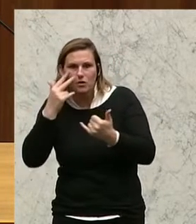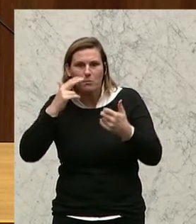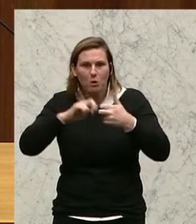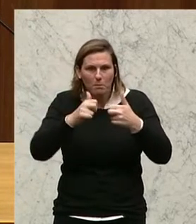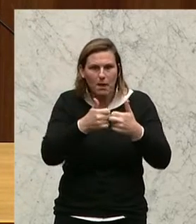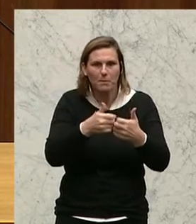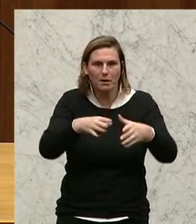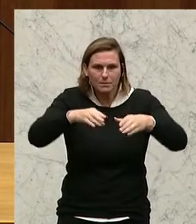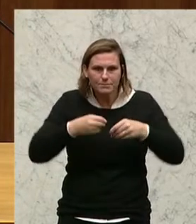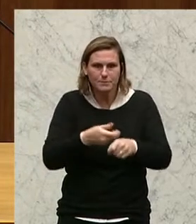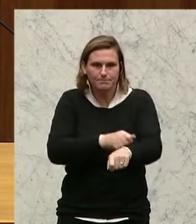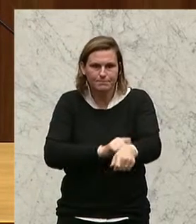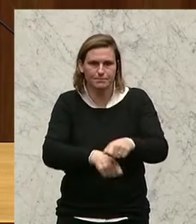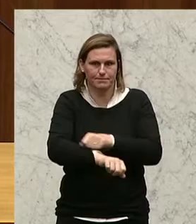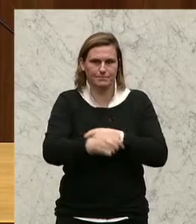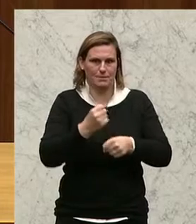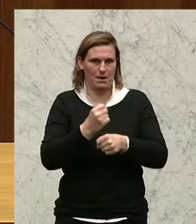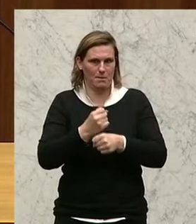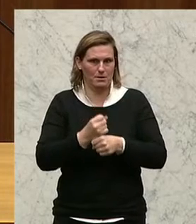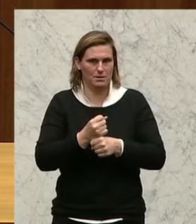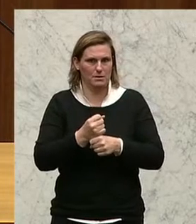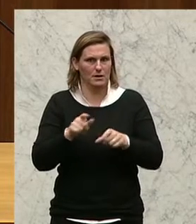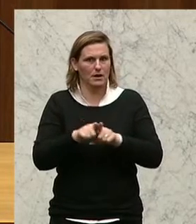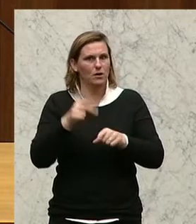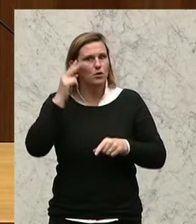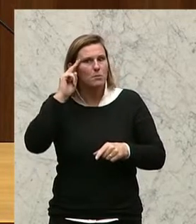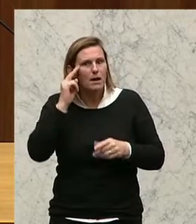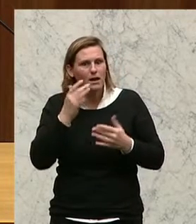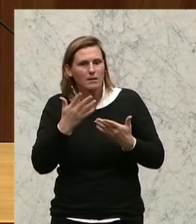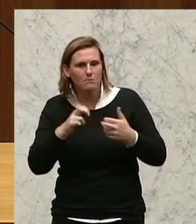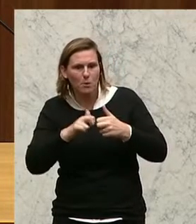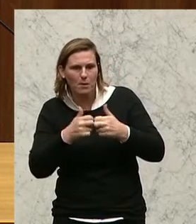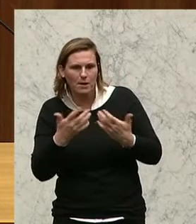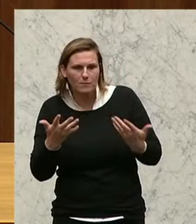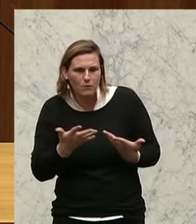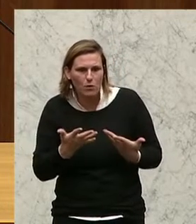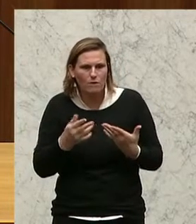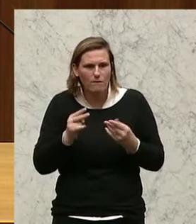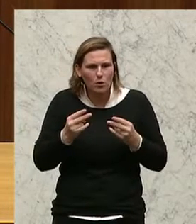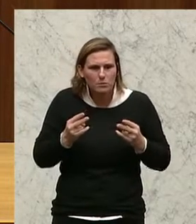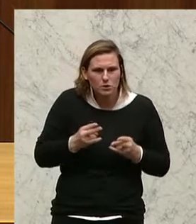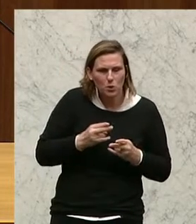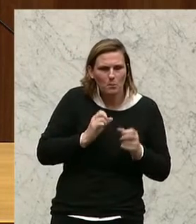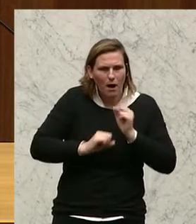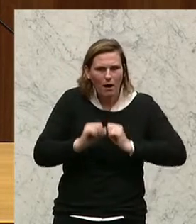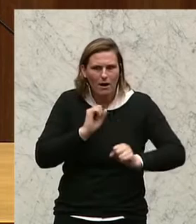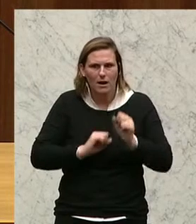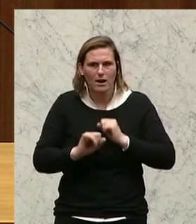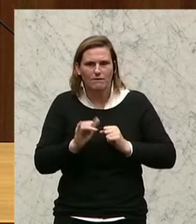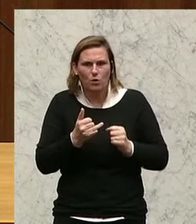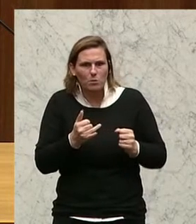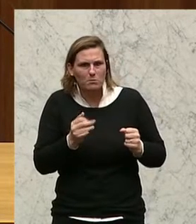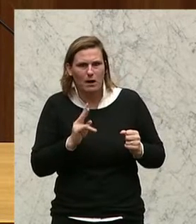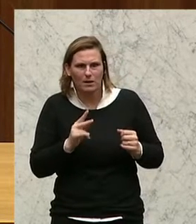auch einmal ins Gesicht schauen. Dass Sie sich nämlich einmal auch überlegen, wo sind denn hier die Probleme, warum kommt es denn hier zu Engpässen, warum können es die Länder bald